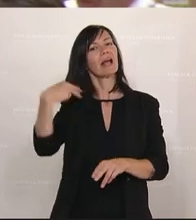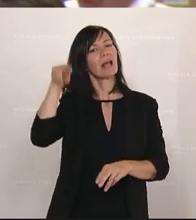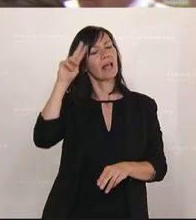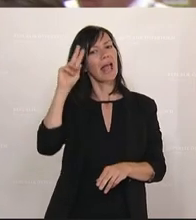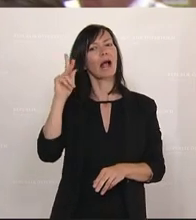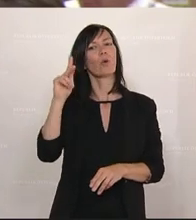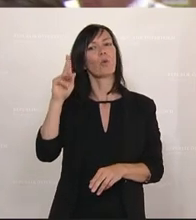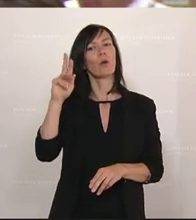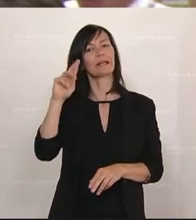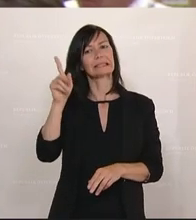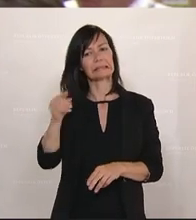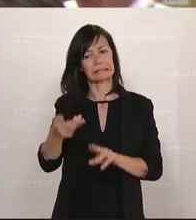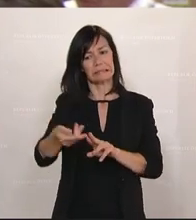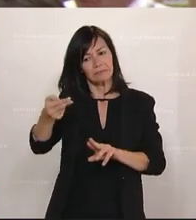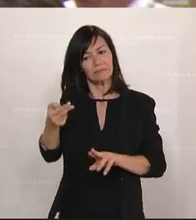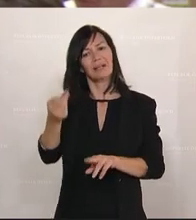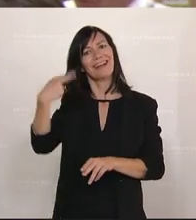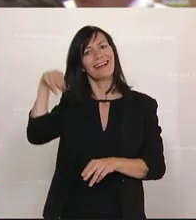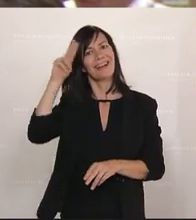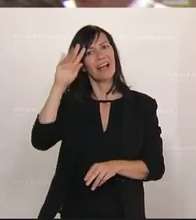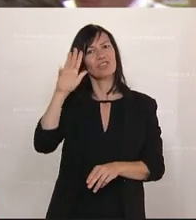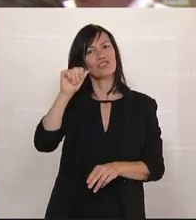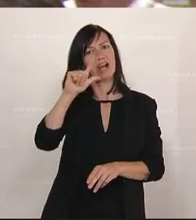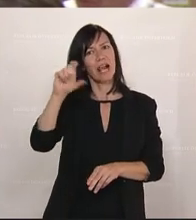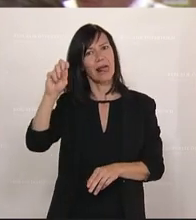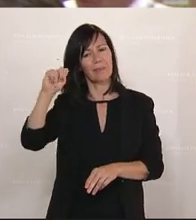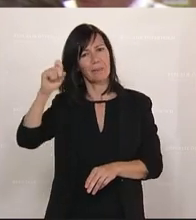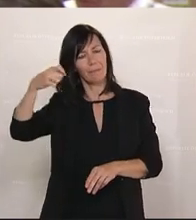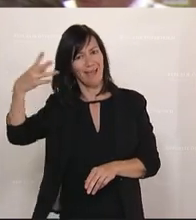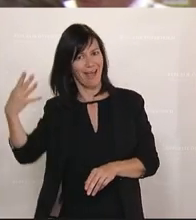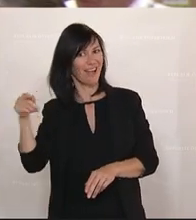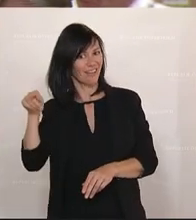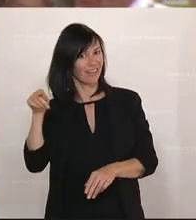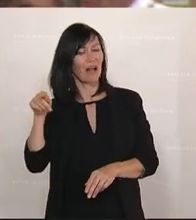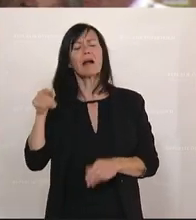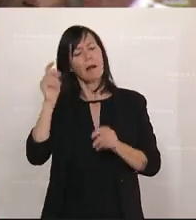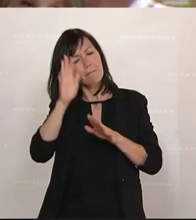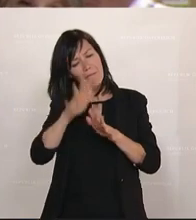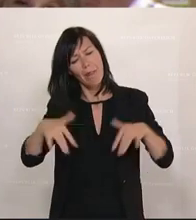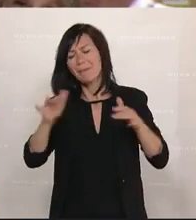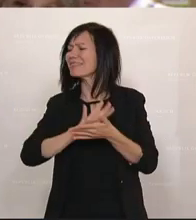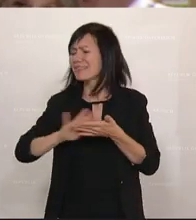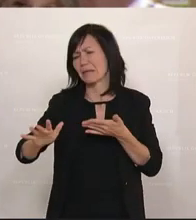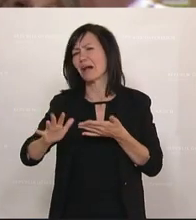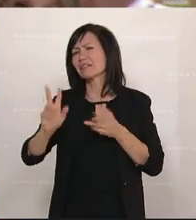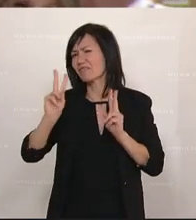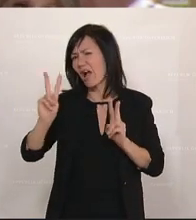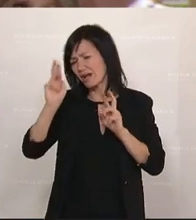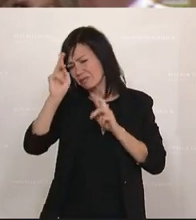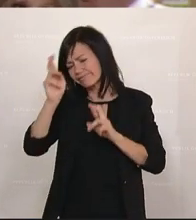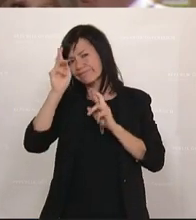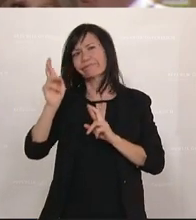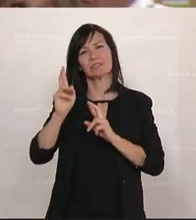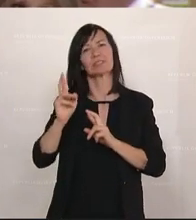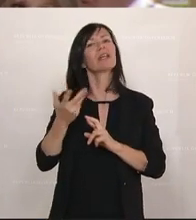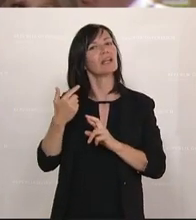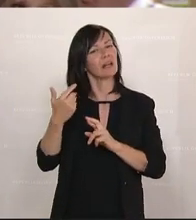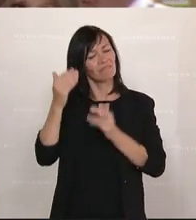die haben dieses Parlament so nie wirklich geschätzt. Der Herr Nehammer war Abgeordneter. Deshalb ist das ein noch